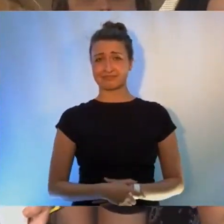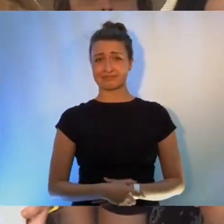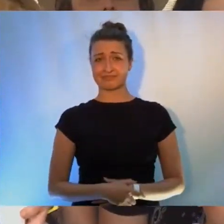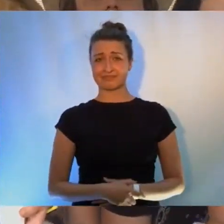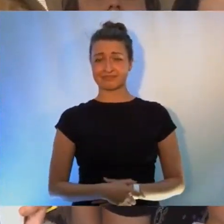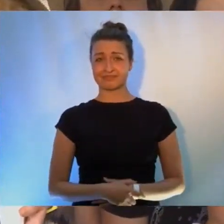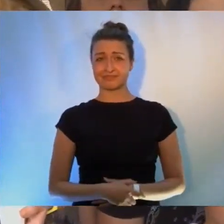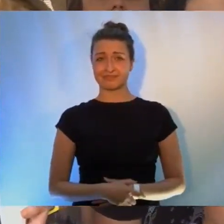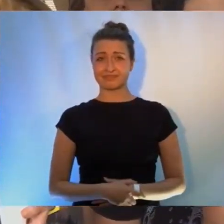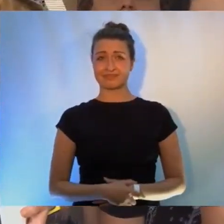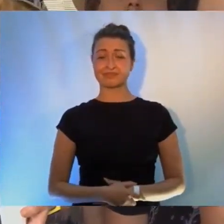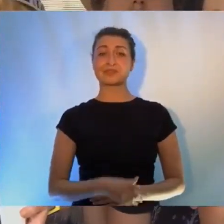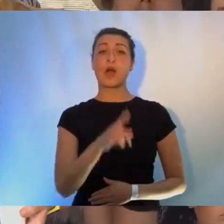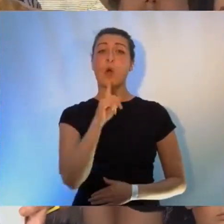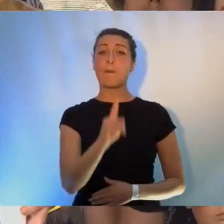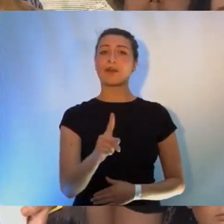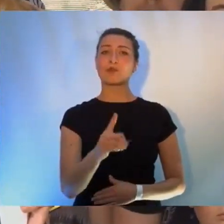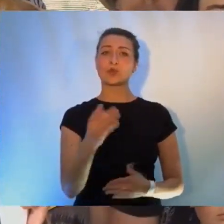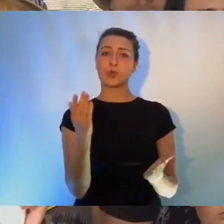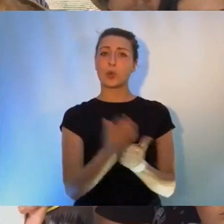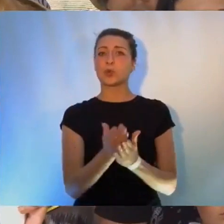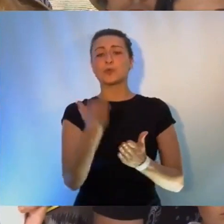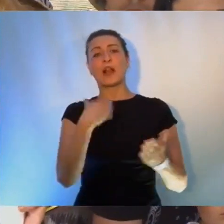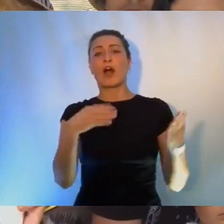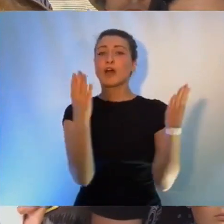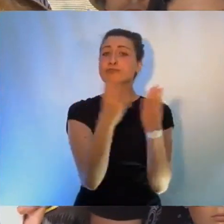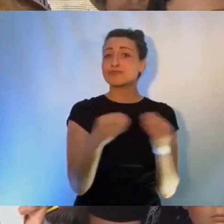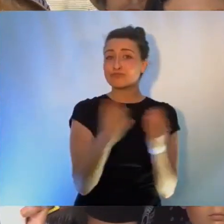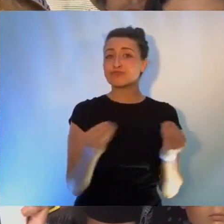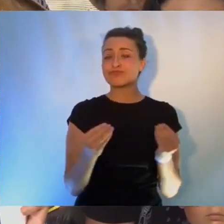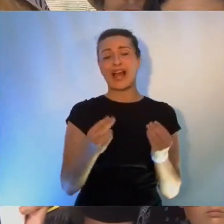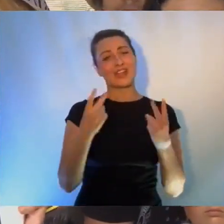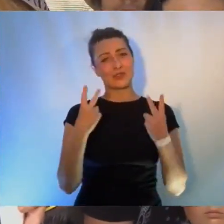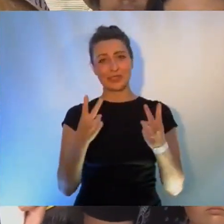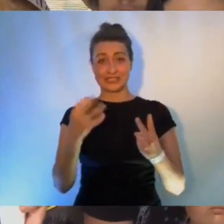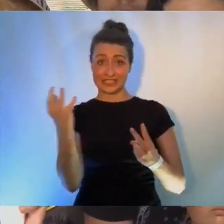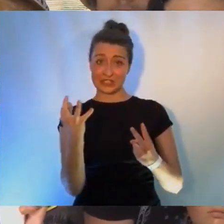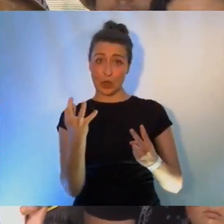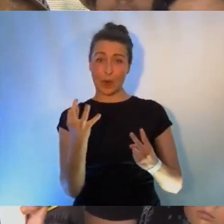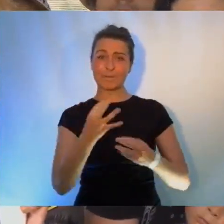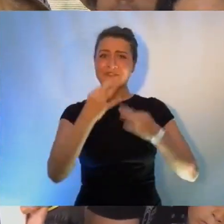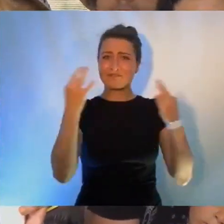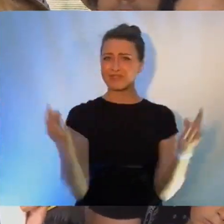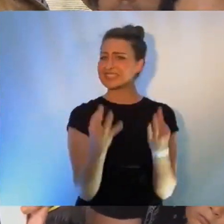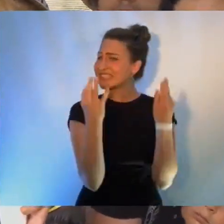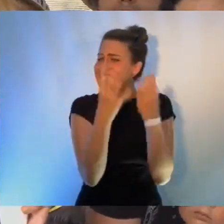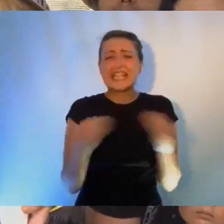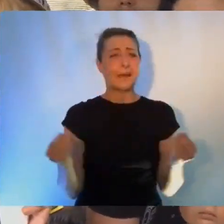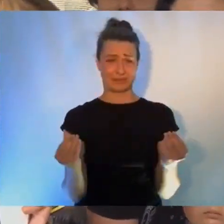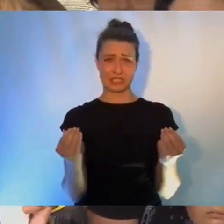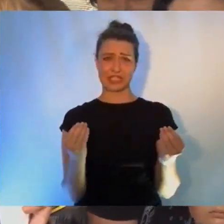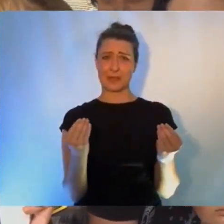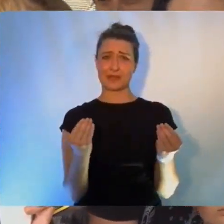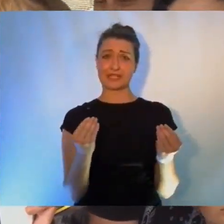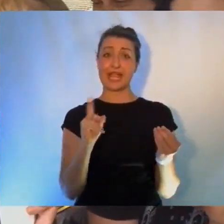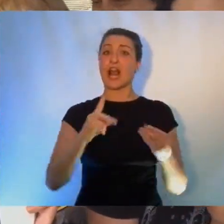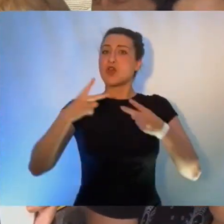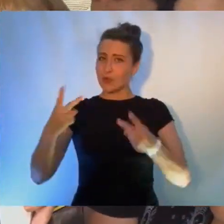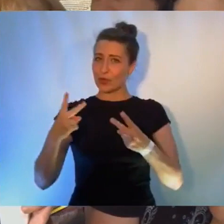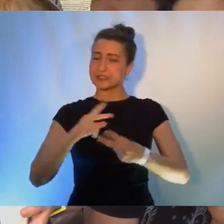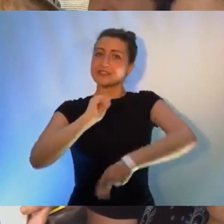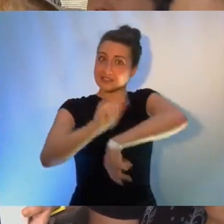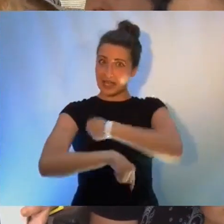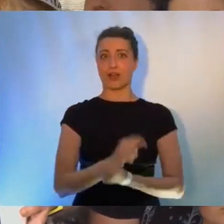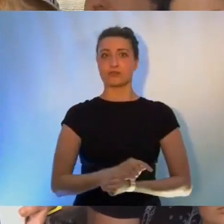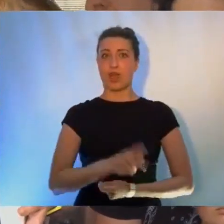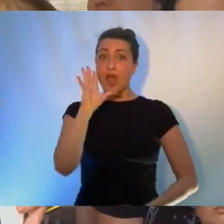vystoupit z komfortní zóny, věřte, že my dva s Ivanem jsme si představovali úplně jiný důchod. A